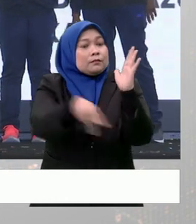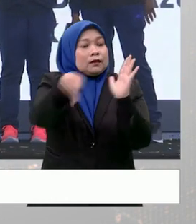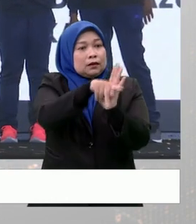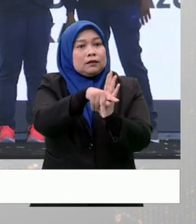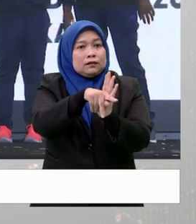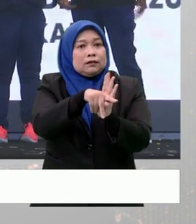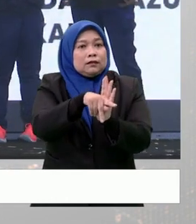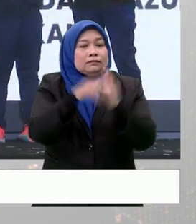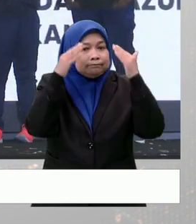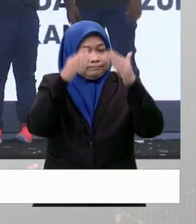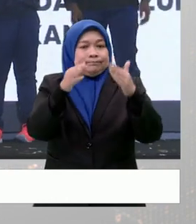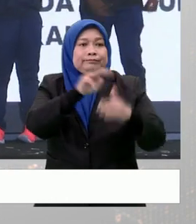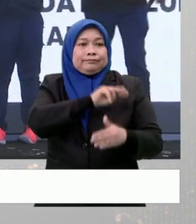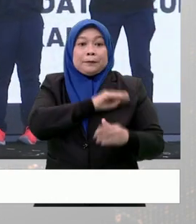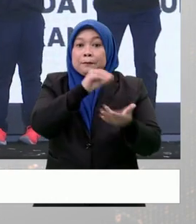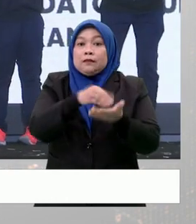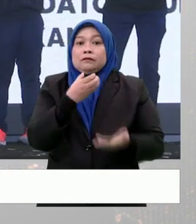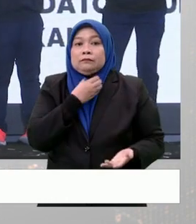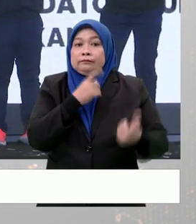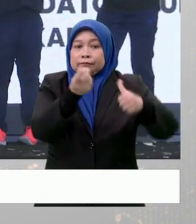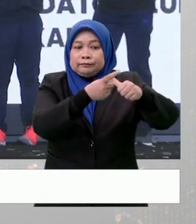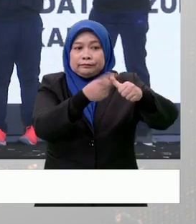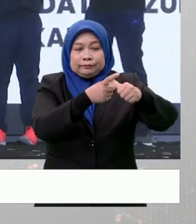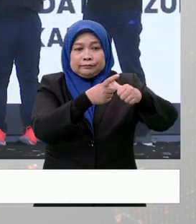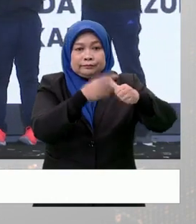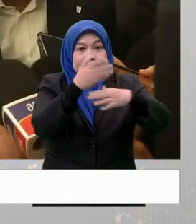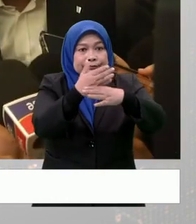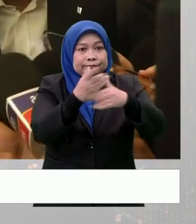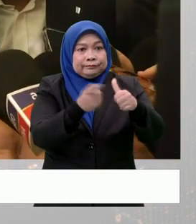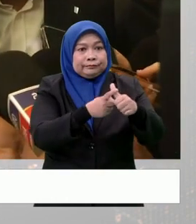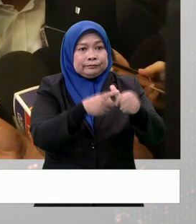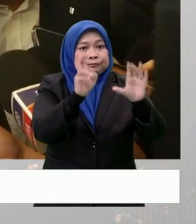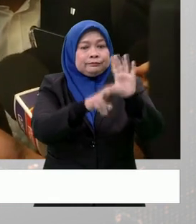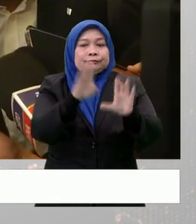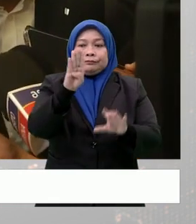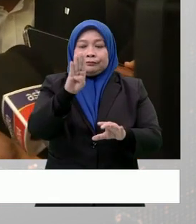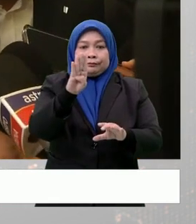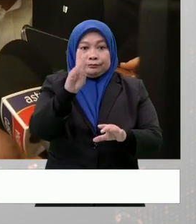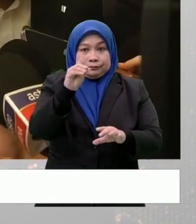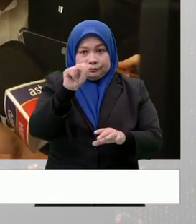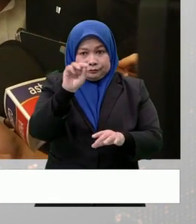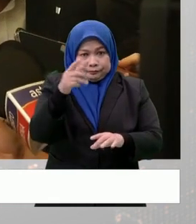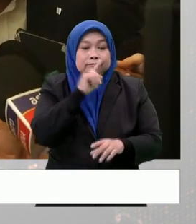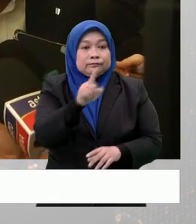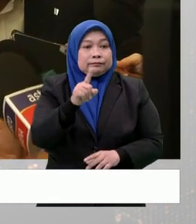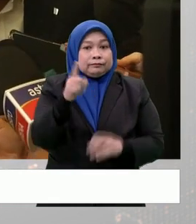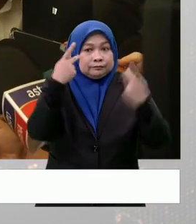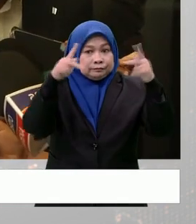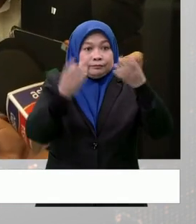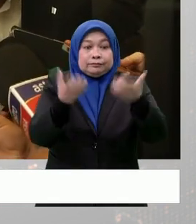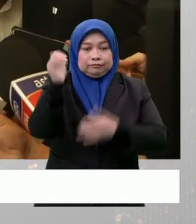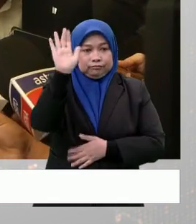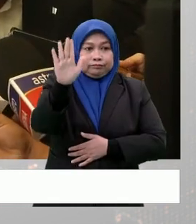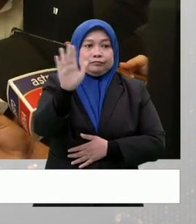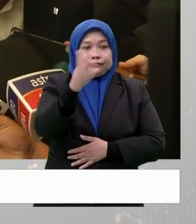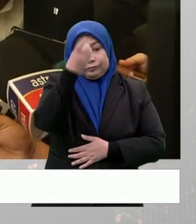boleh menjadi tumpuan di Perak ini. Pertamanya saya boleh kongsikan adalah kerusi bagan Datuk di mana kita tahu penyandangnya adalah Presiden UMNO sendiri,